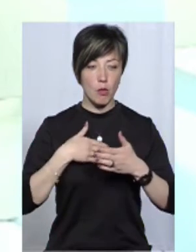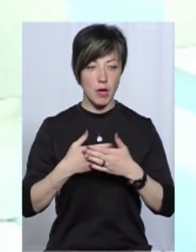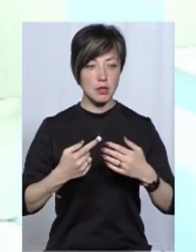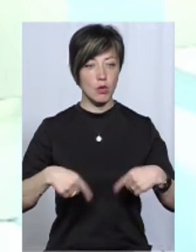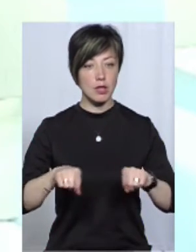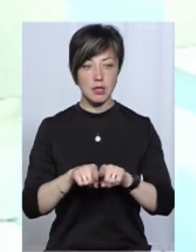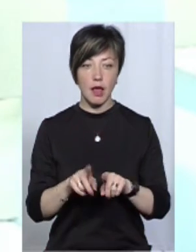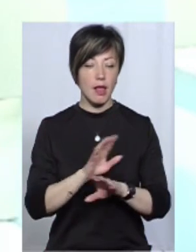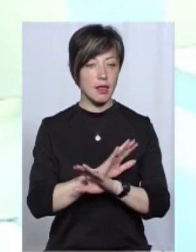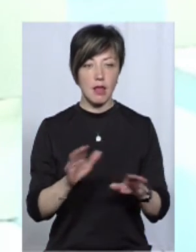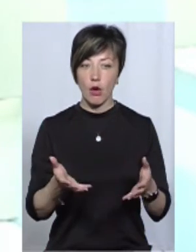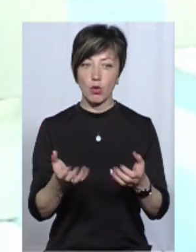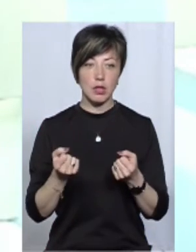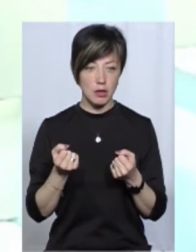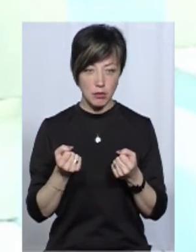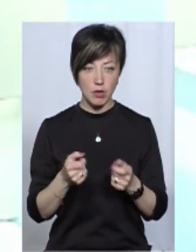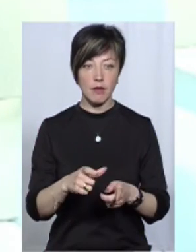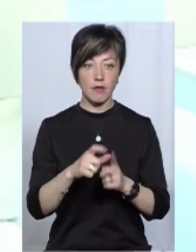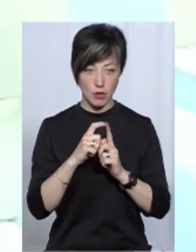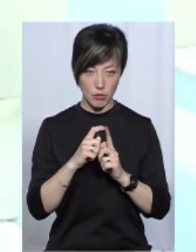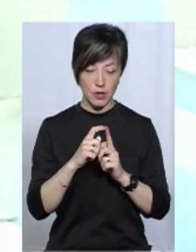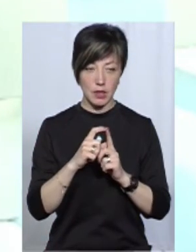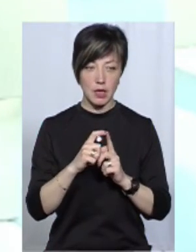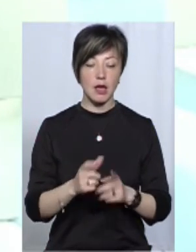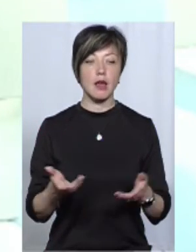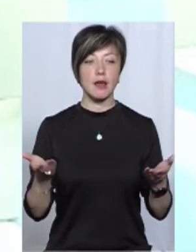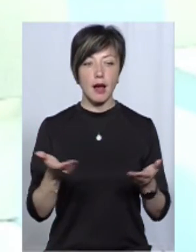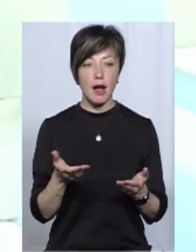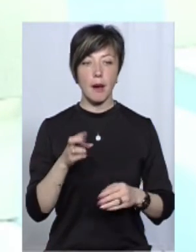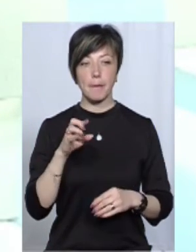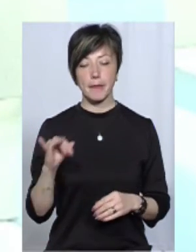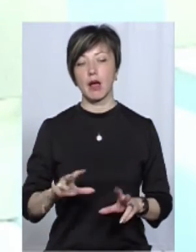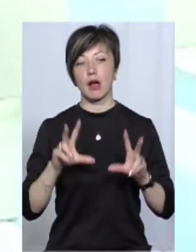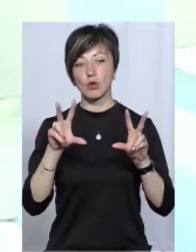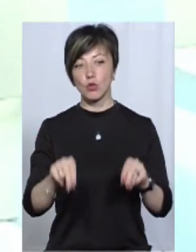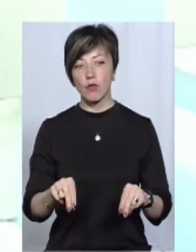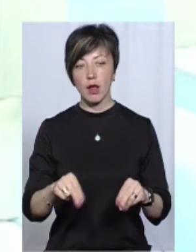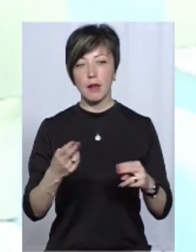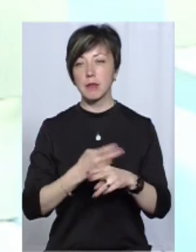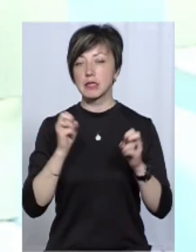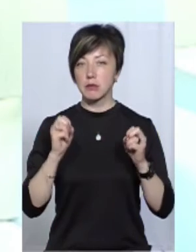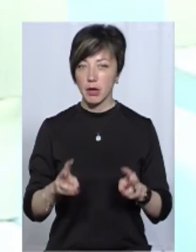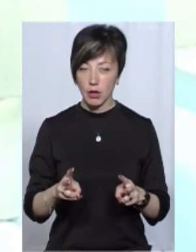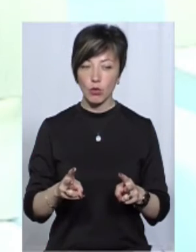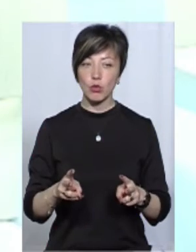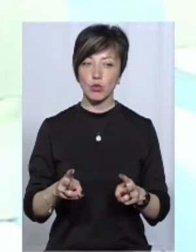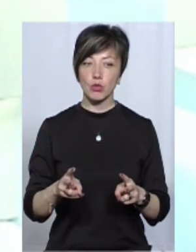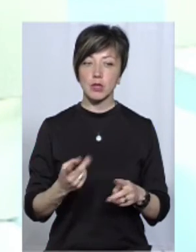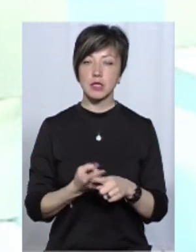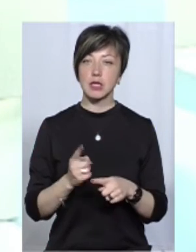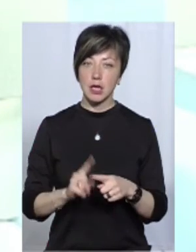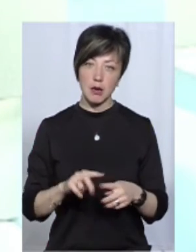організацій не отримало відповіді, яка би гарантувала безпеку от